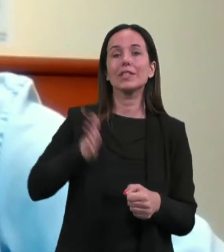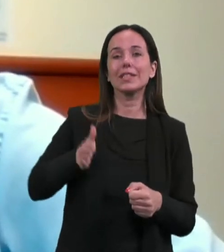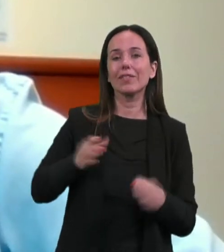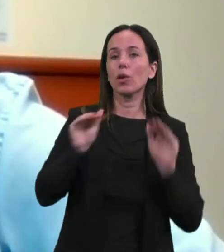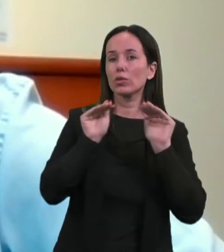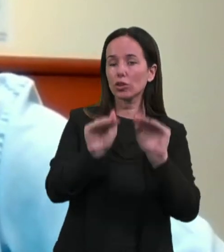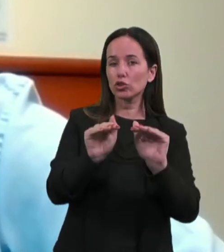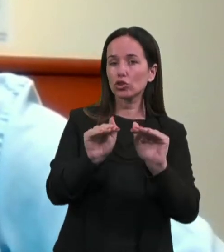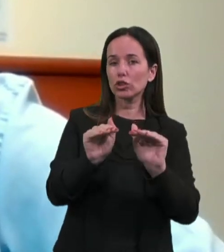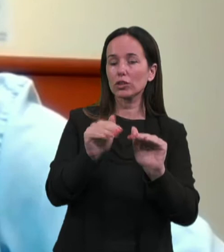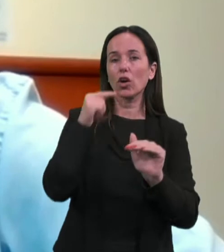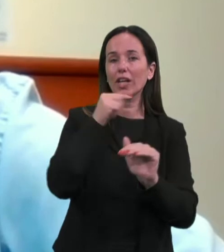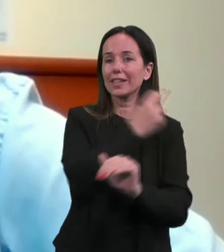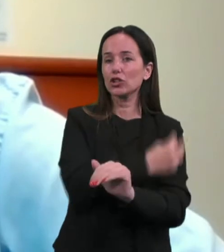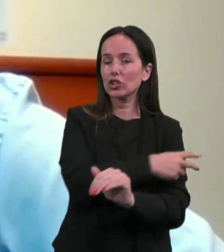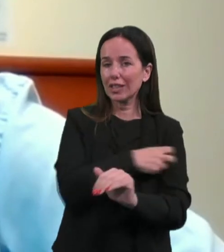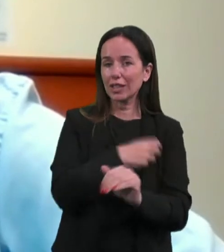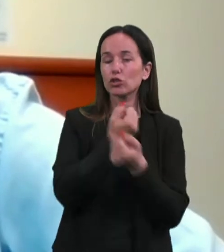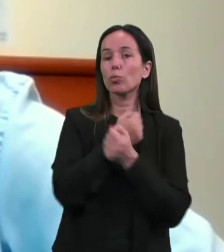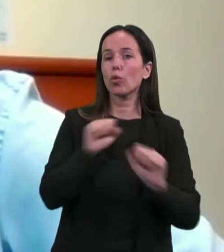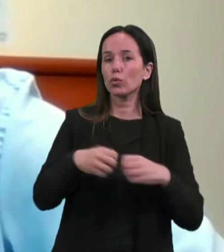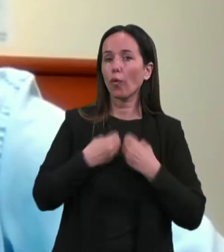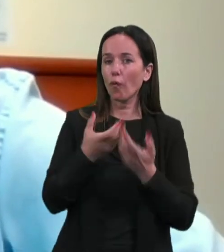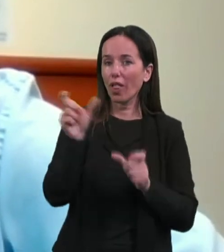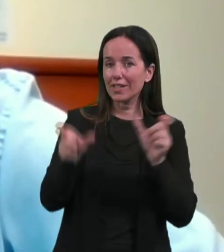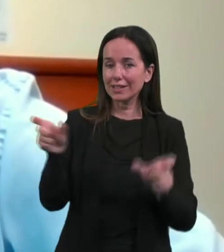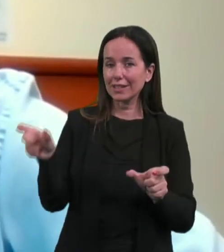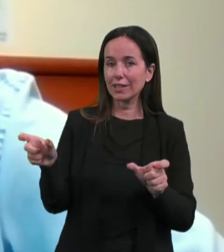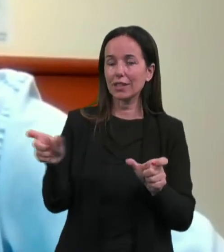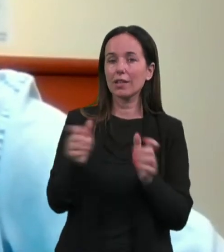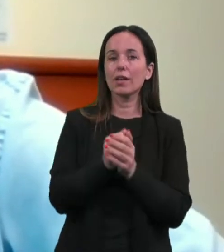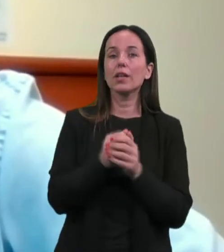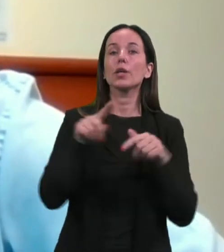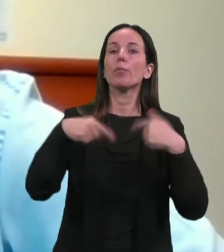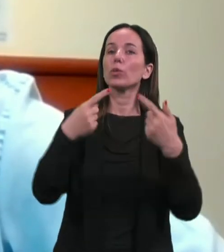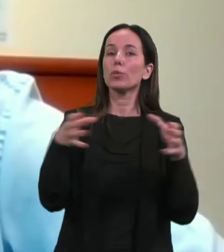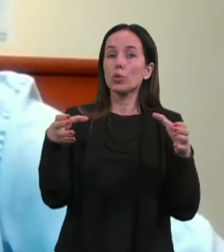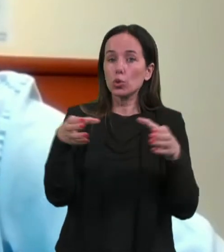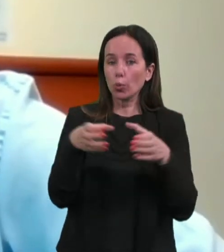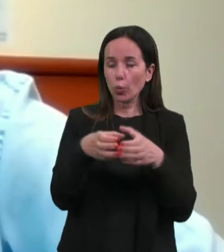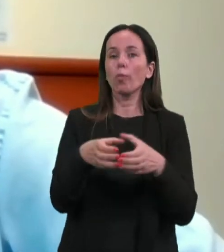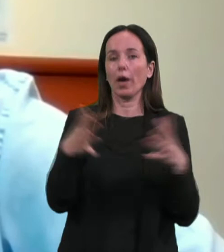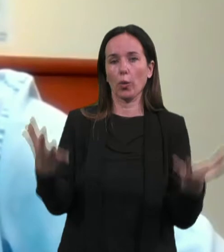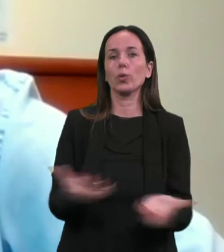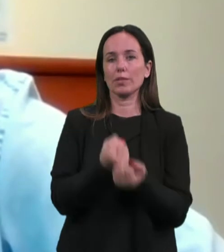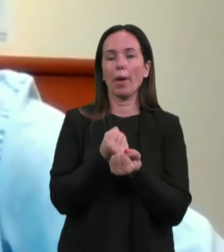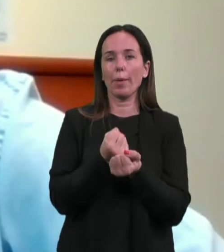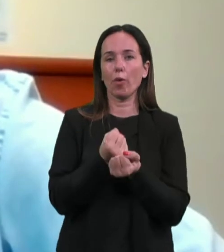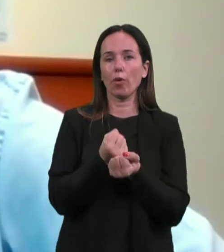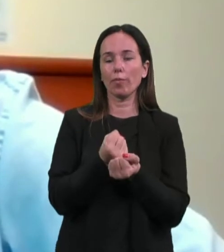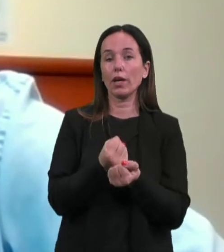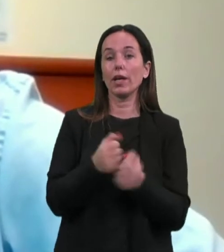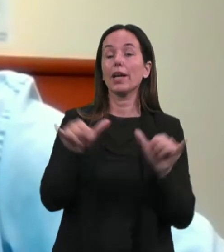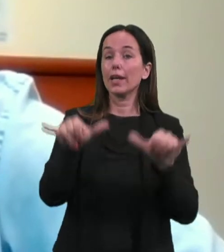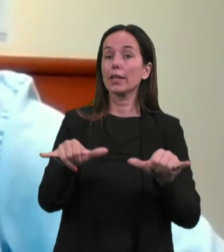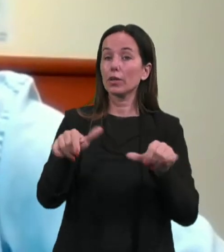zaščito, z rdečim križom, z prostovoljci in potem skupaj zmoremo. No, na